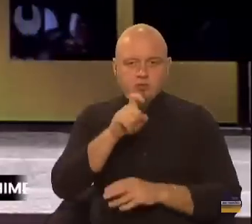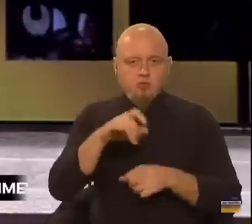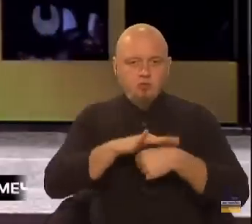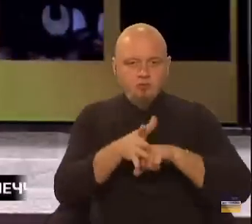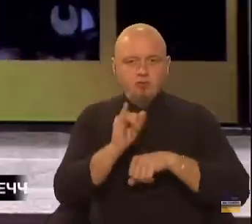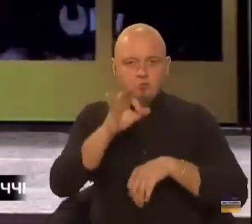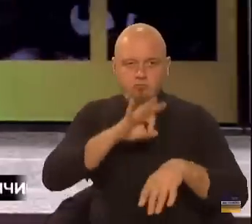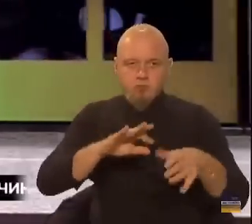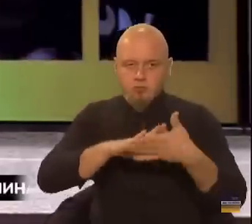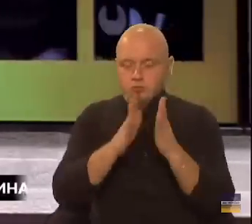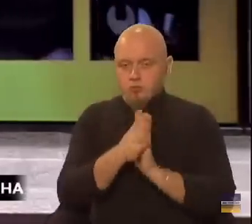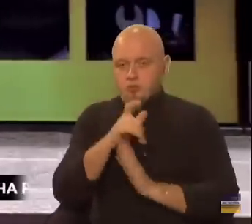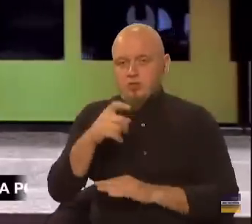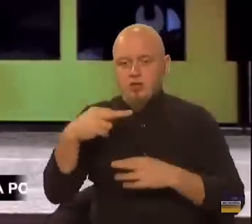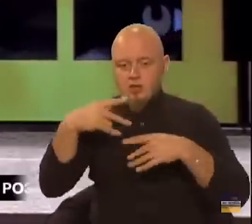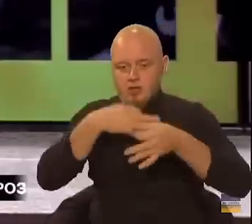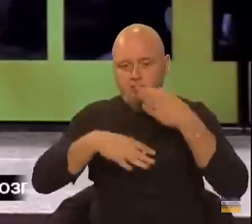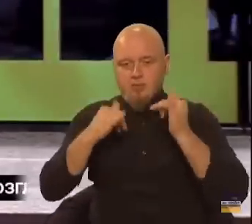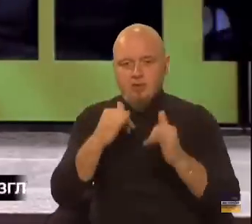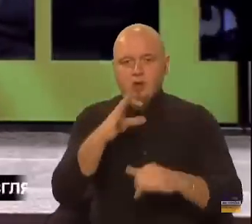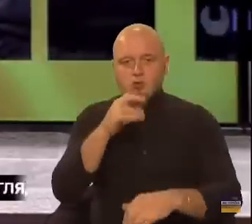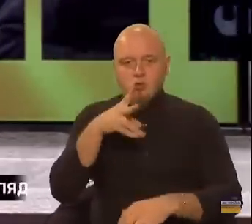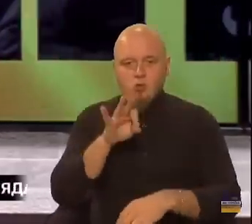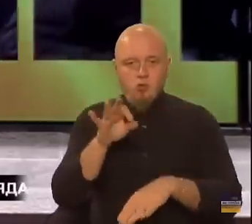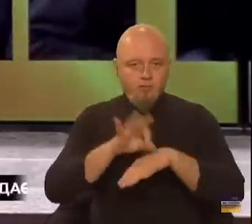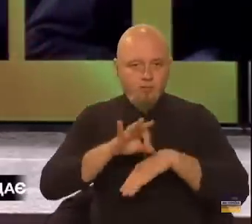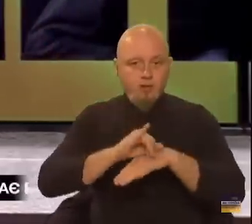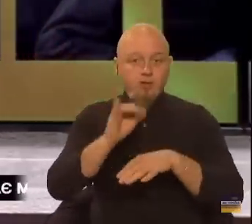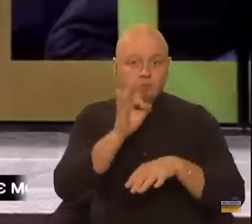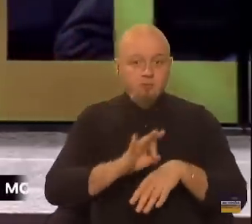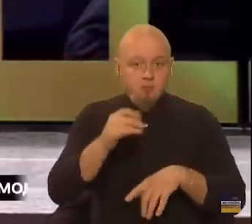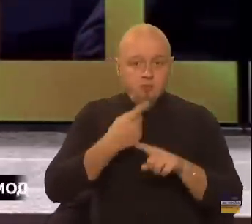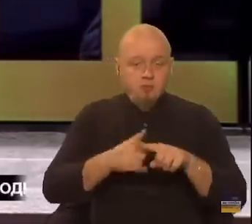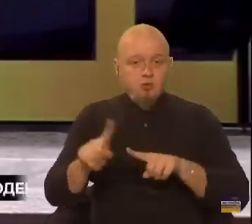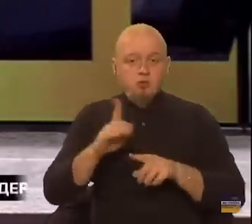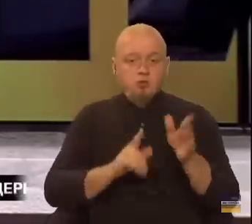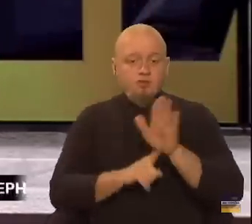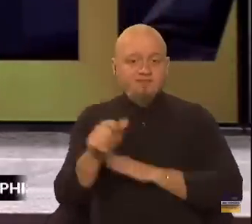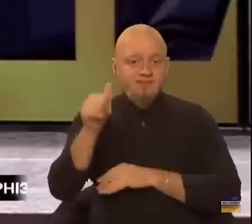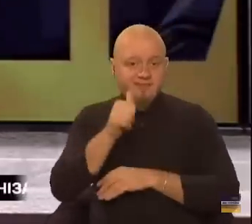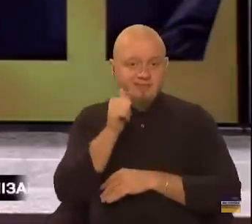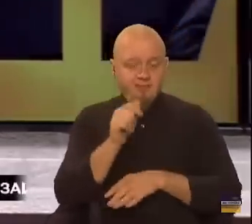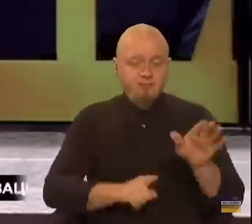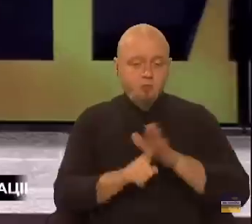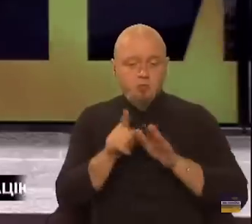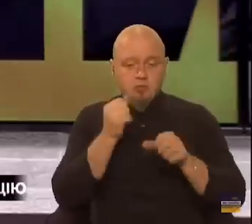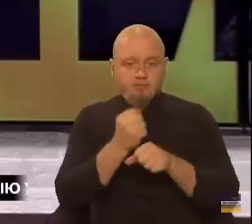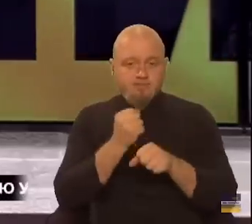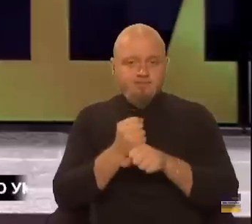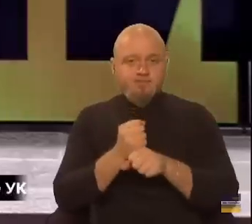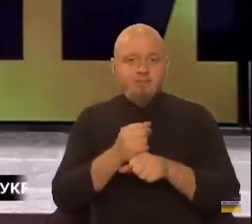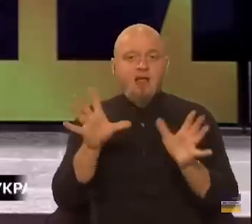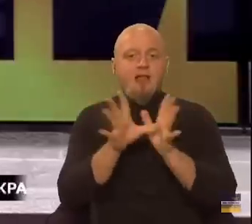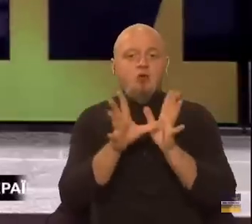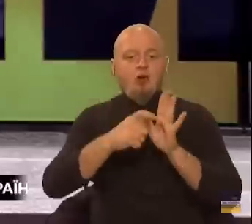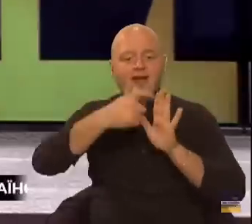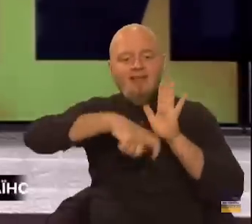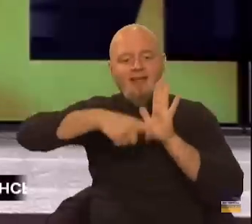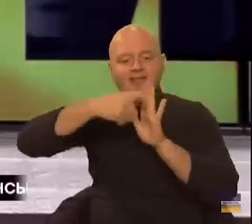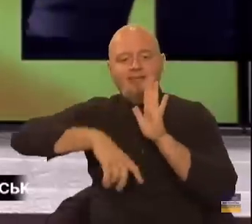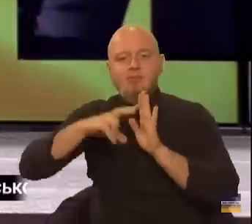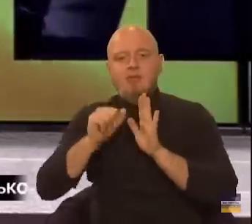з ковідом, і про ситуацію з ліками для онкохворих, ну і про те, що відзавтра почнуть діяти електронні рецепти на